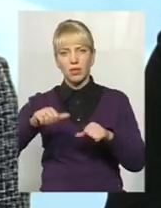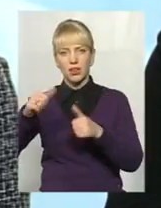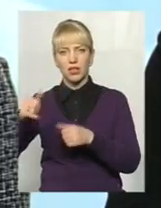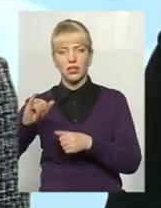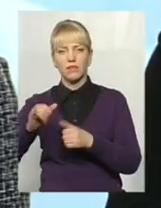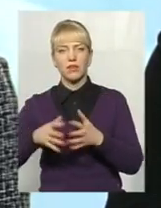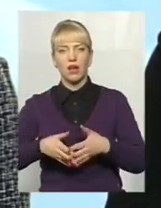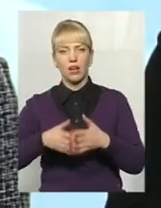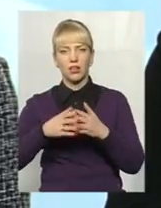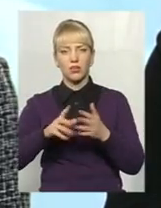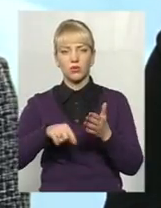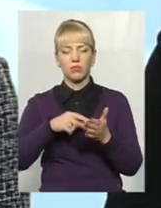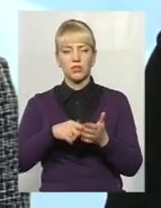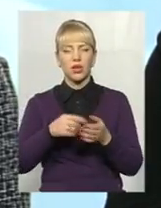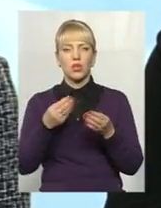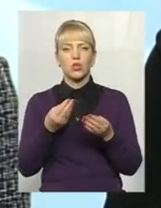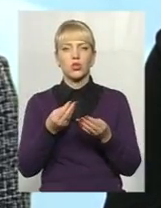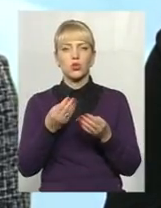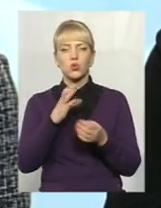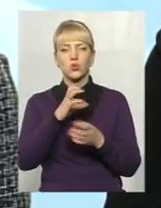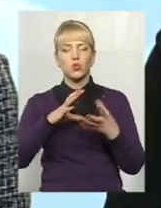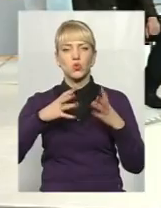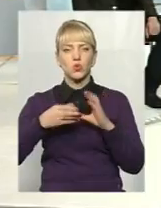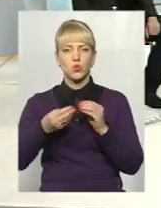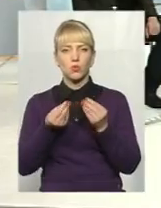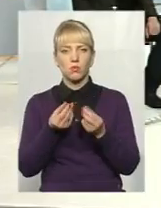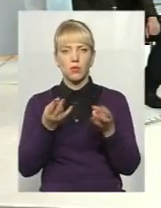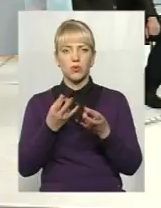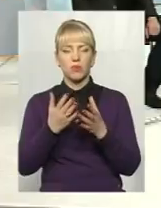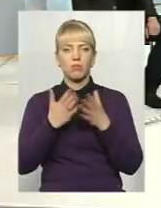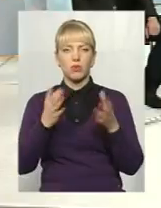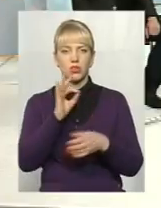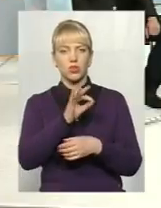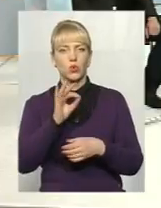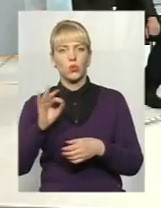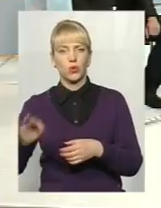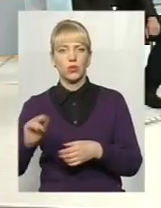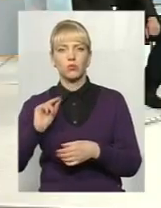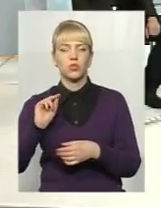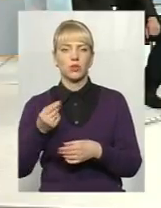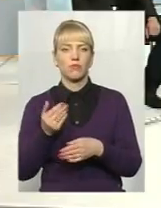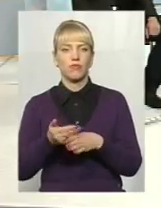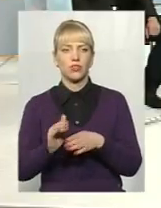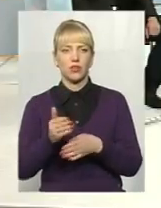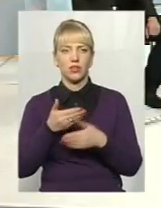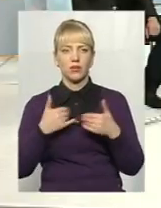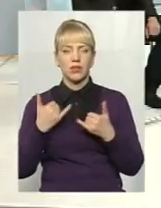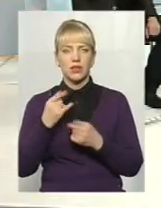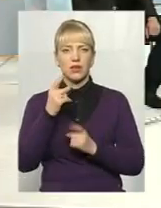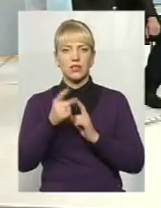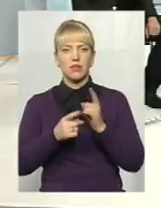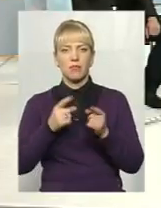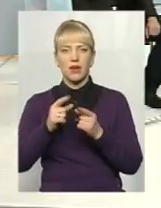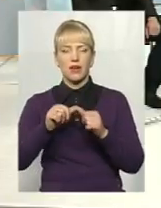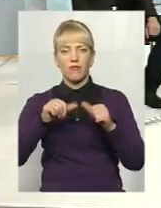потрібно набагато більше з нулями, чим вони дійсно є. От зараз перед формуванням бюджету